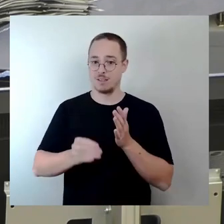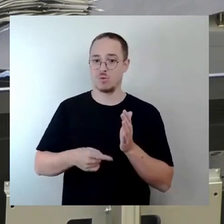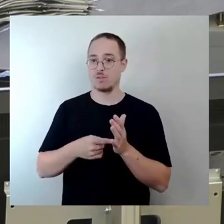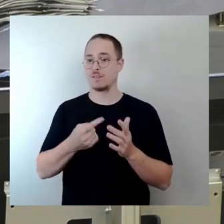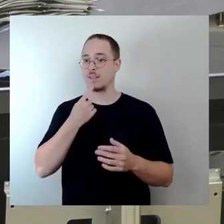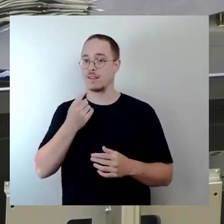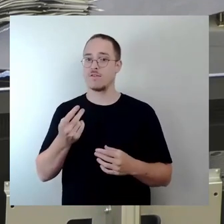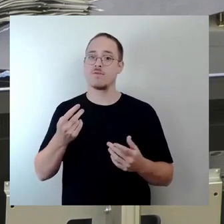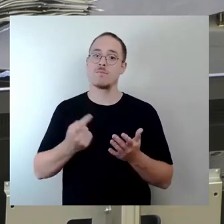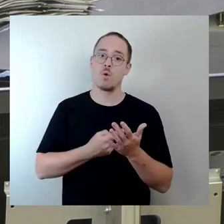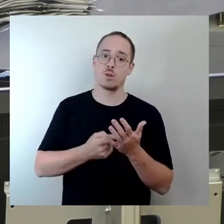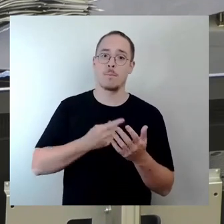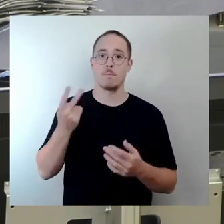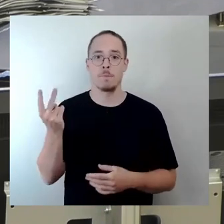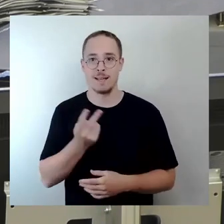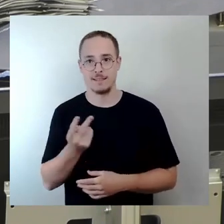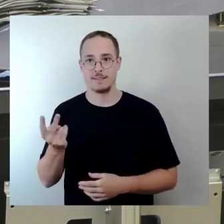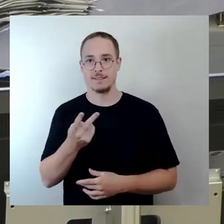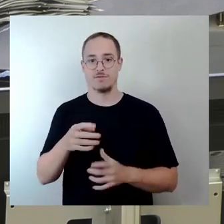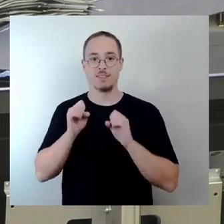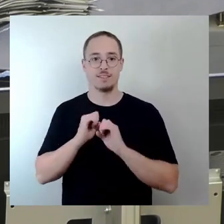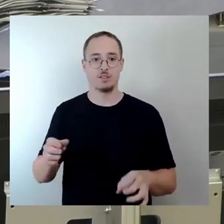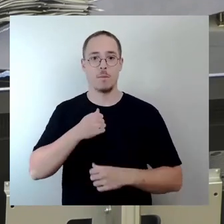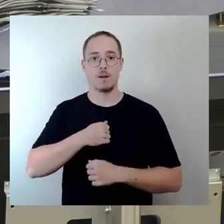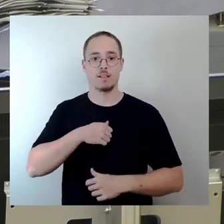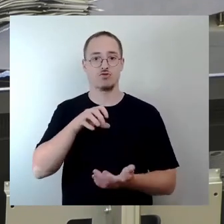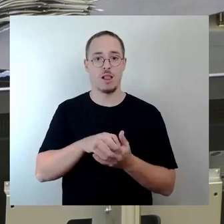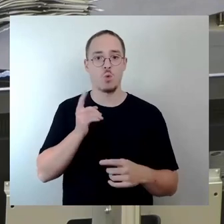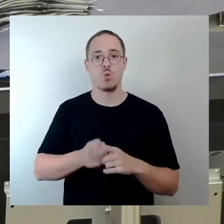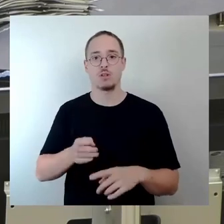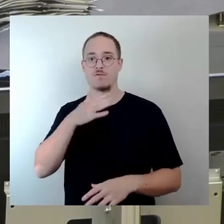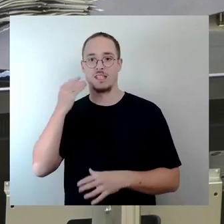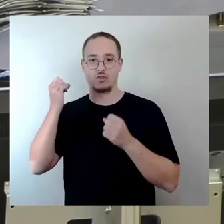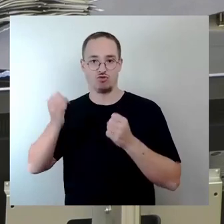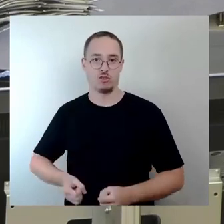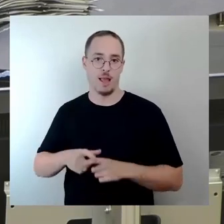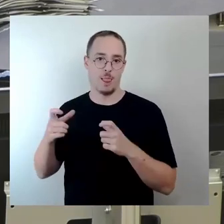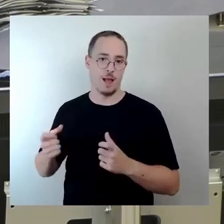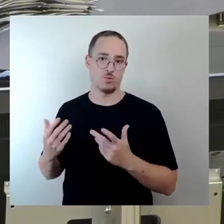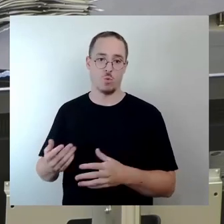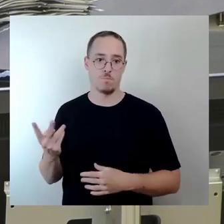die Wasserskianlage und die sichere Badestelle. Und das ist eigentlich einfach schwierig. Und es ist halt nicht einfach so, dass man